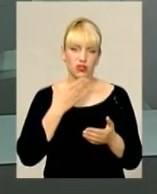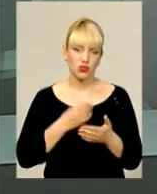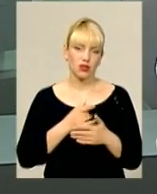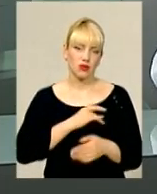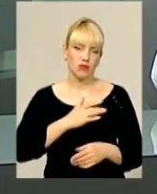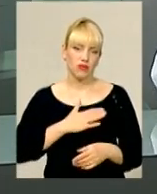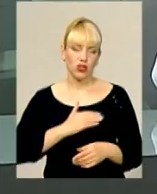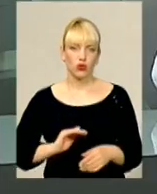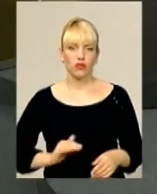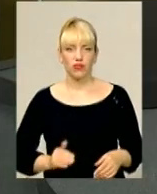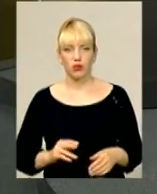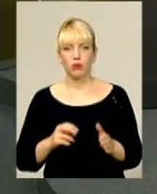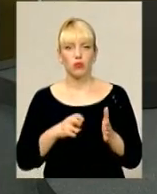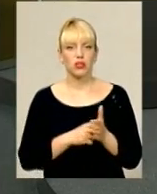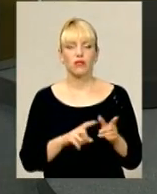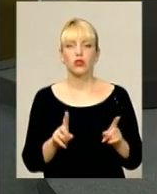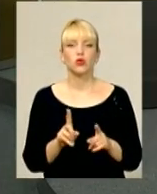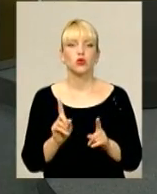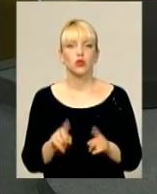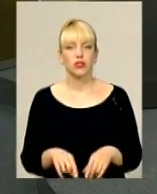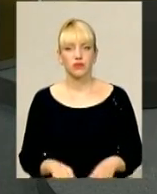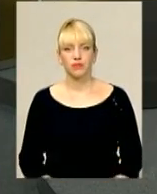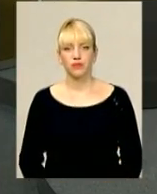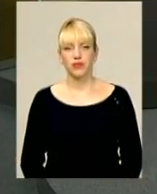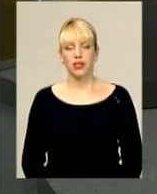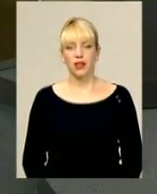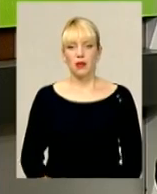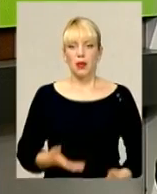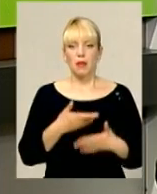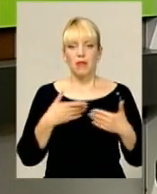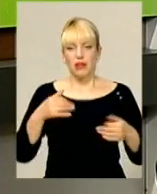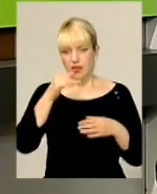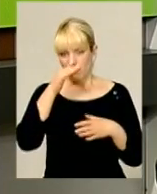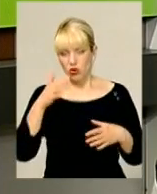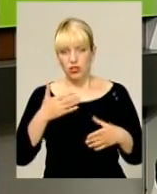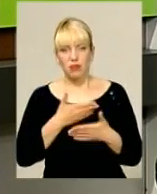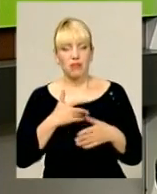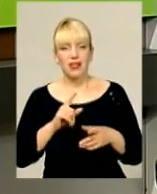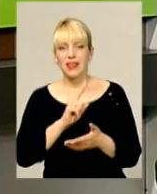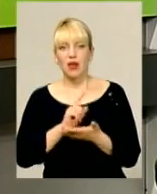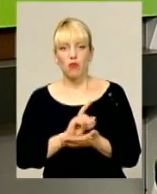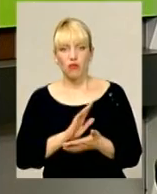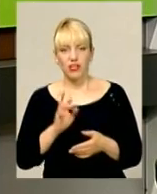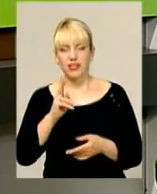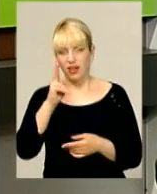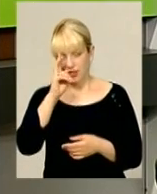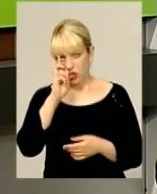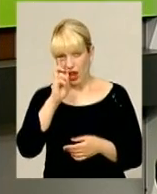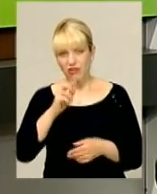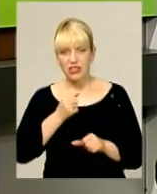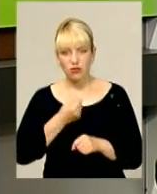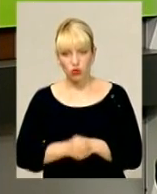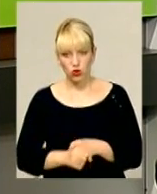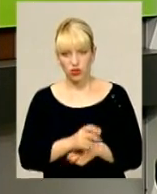приватної фірми поставити? Що тоді? Ви розумієте, ми не можемо і ми не повинні як держава нікого змушувати.